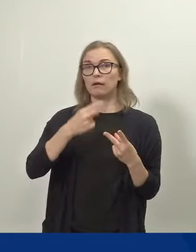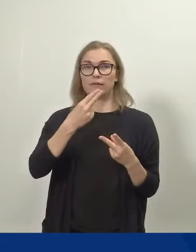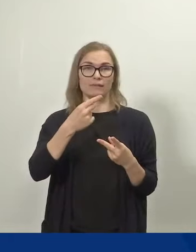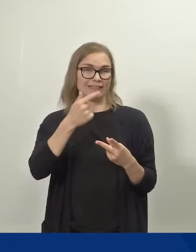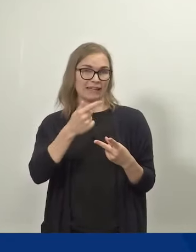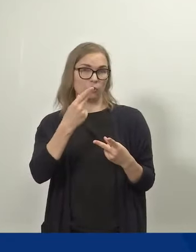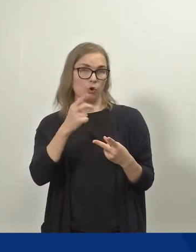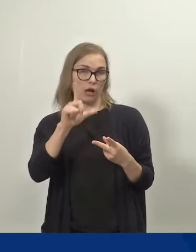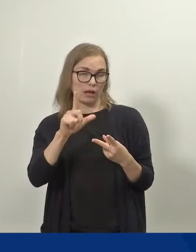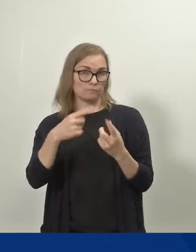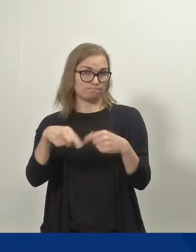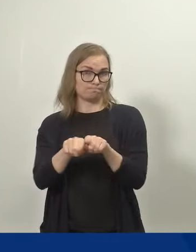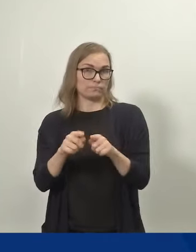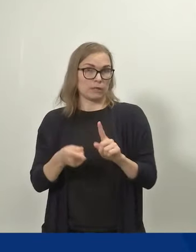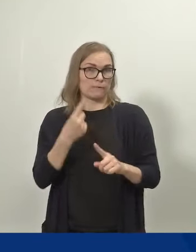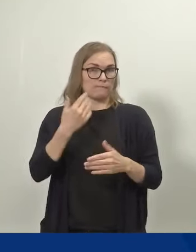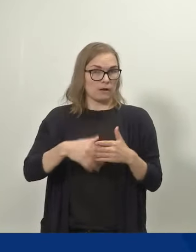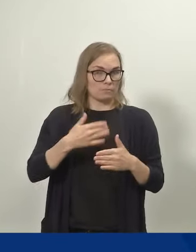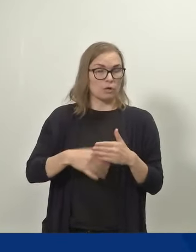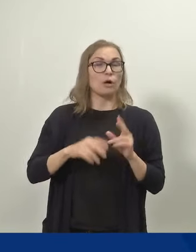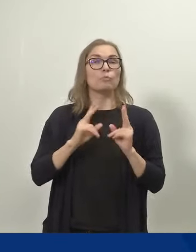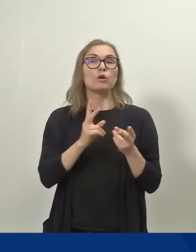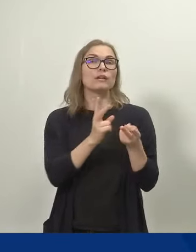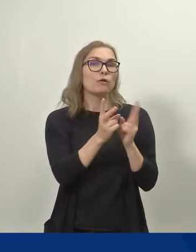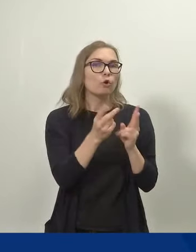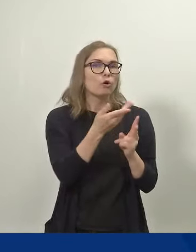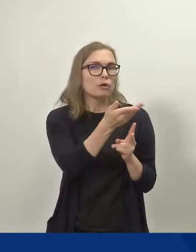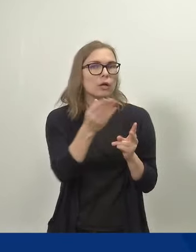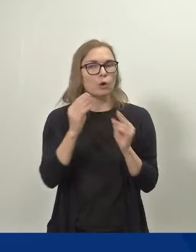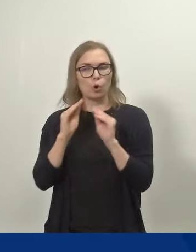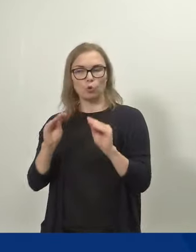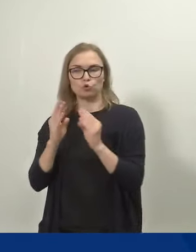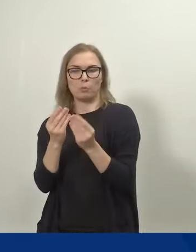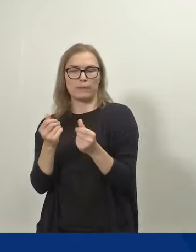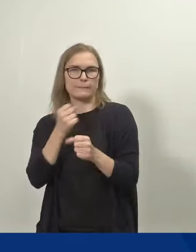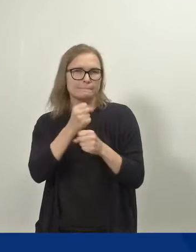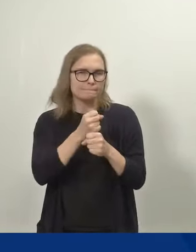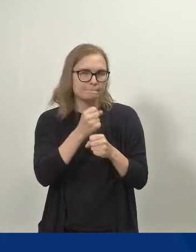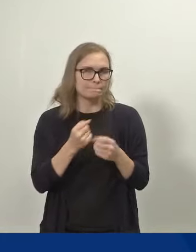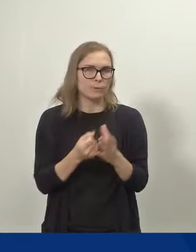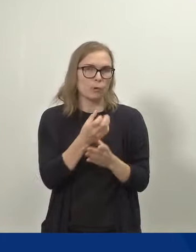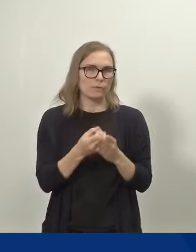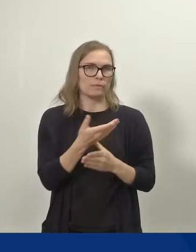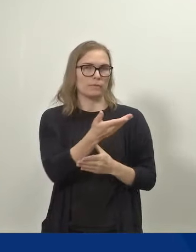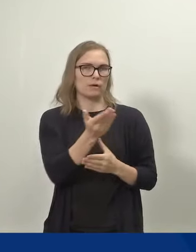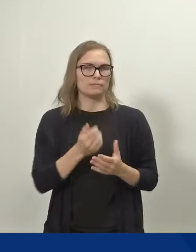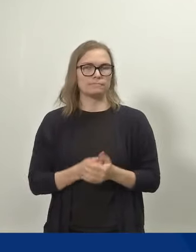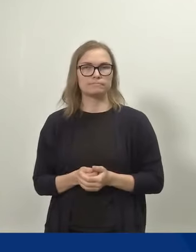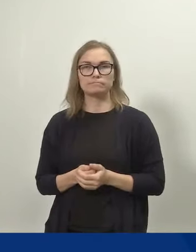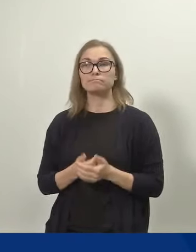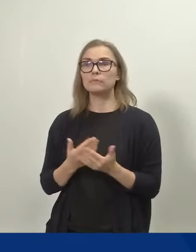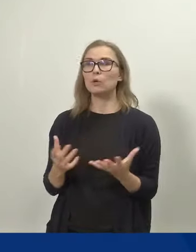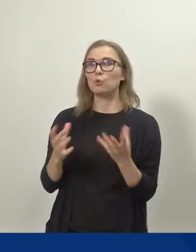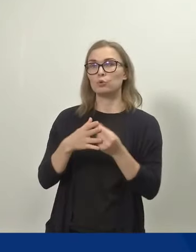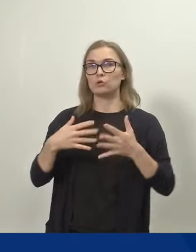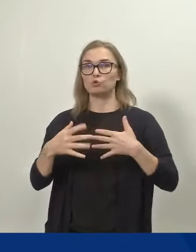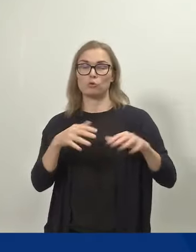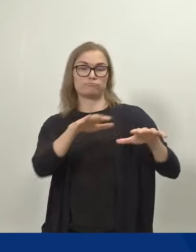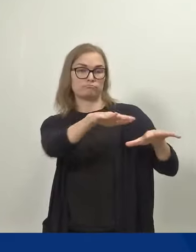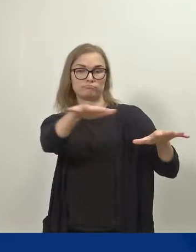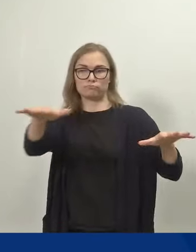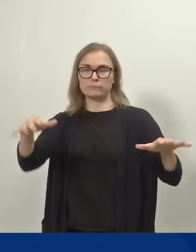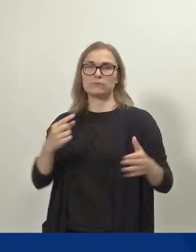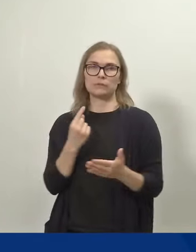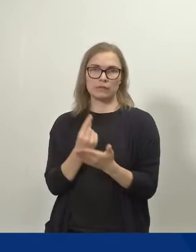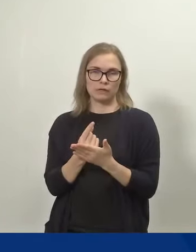ja tehdään muun muassa neuvoloiden koulutusmateriaalia. Eri viestiöiden yhteistyö on tärkeää, jotta se